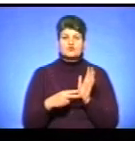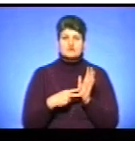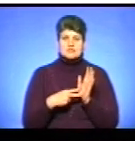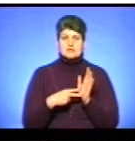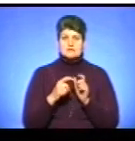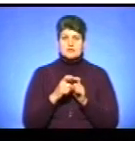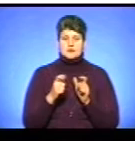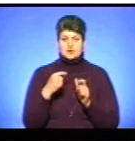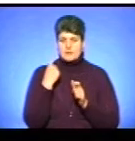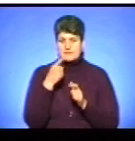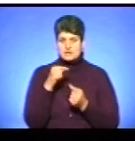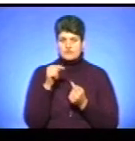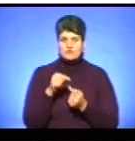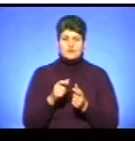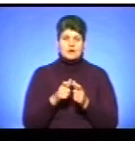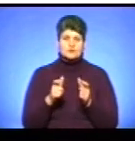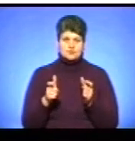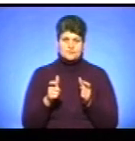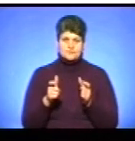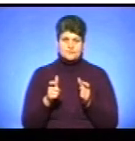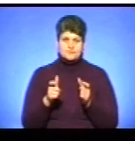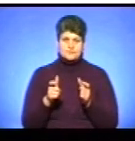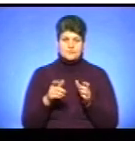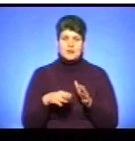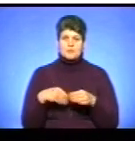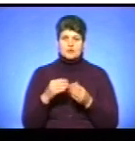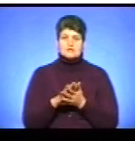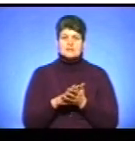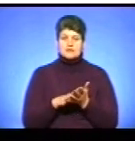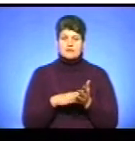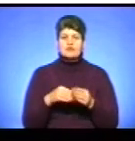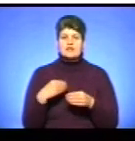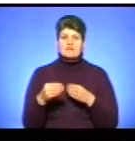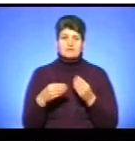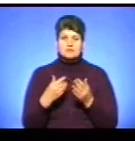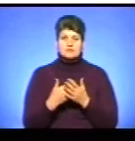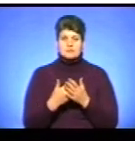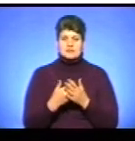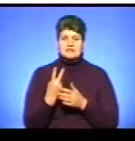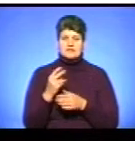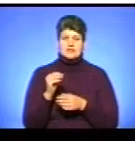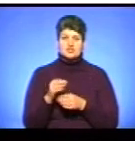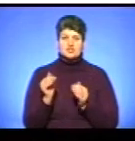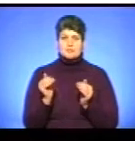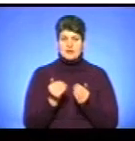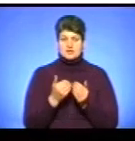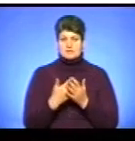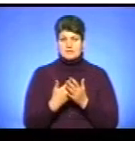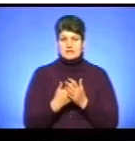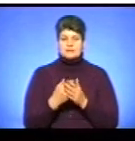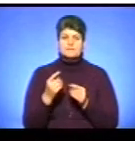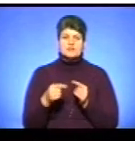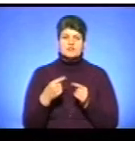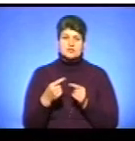персоніфікованих карток. Подано заявок і видано десь на 2 тисячі менше приблизно, ще десь 2